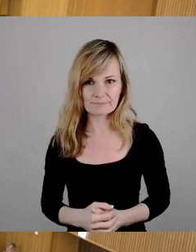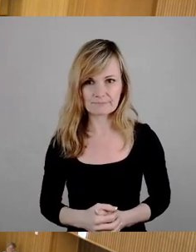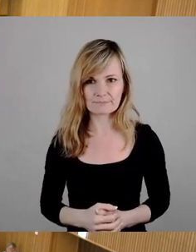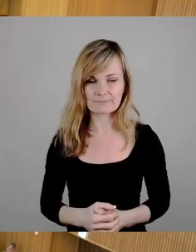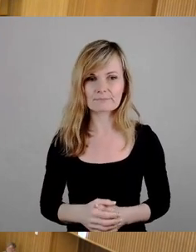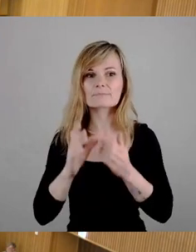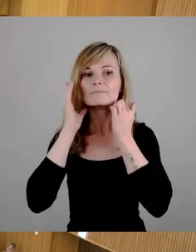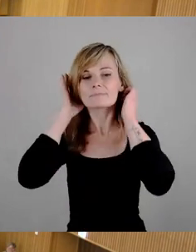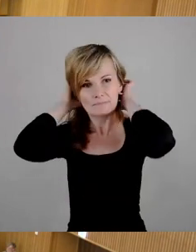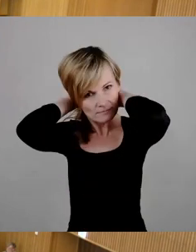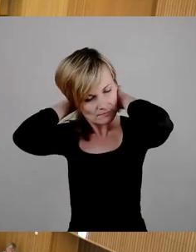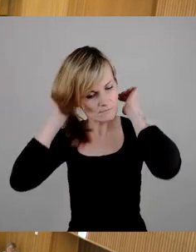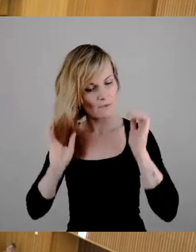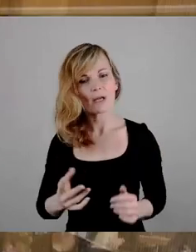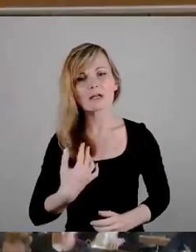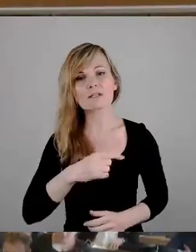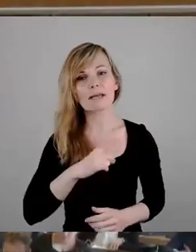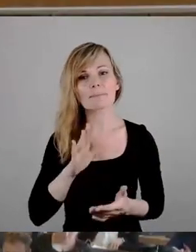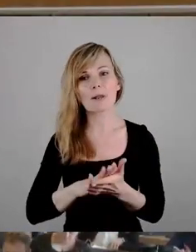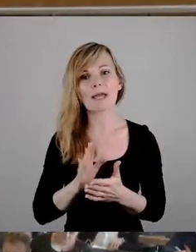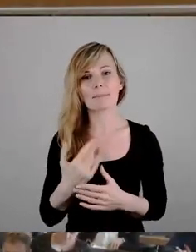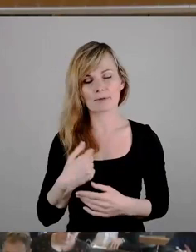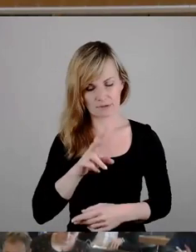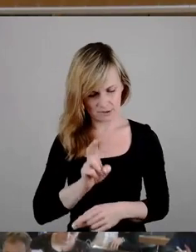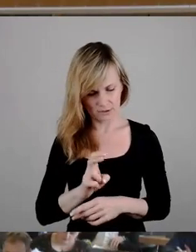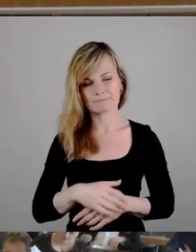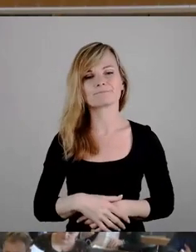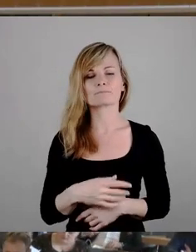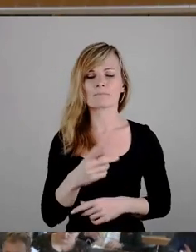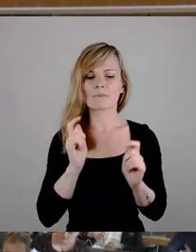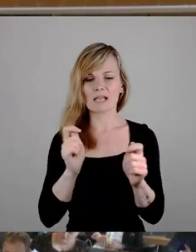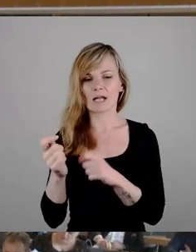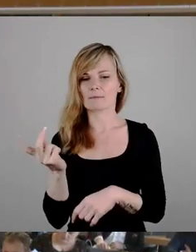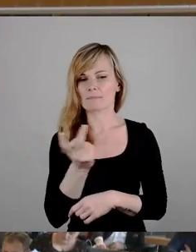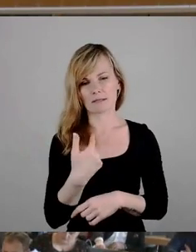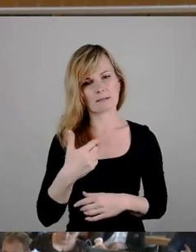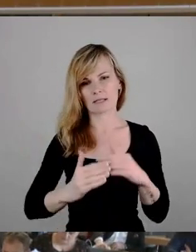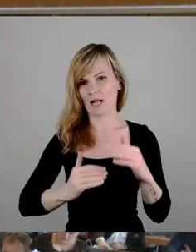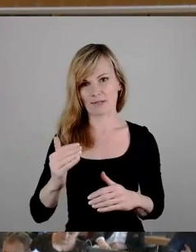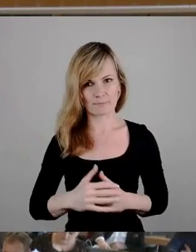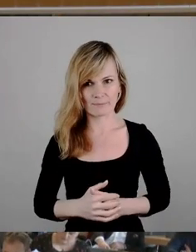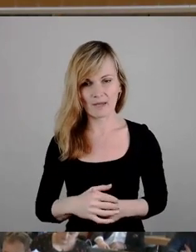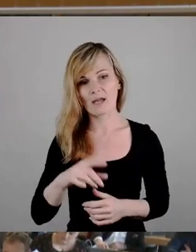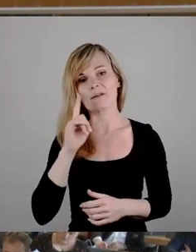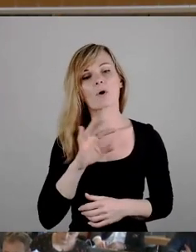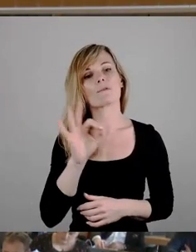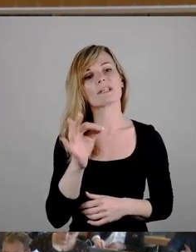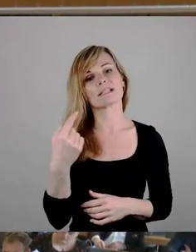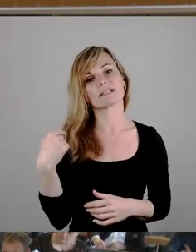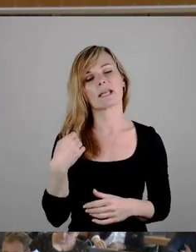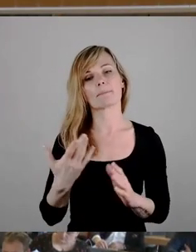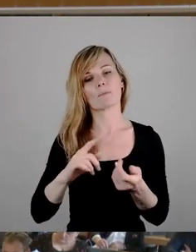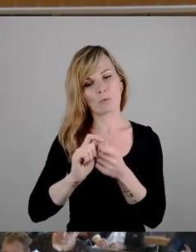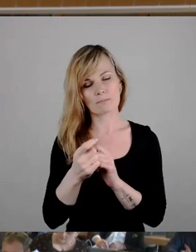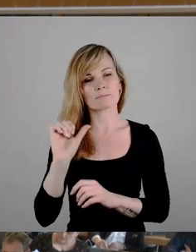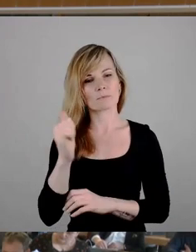Vom Platz aus machen, wir werden uns heute bei beiden Anträgen enthalten. Ich danke Frau Fiuszene für die Versachlichung der Debatte mit